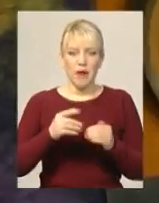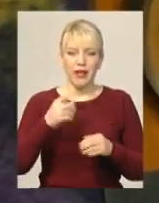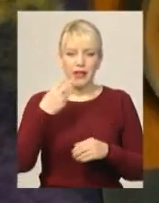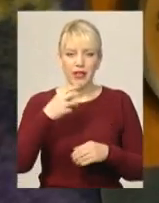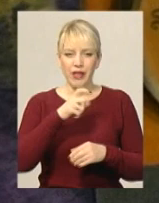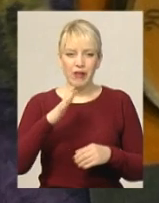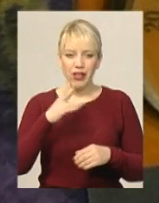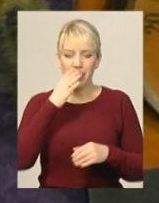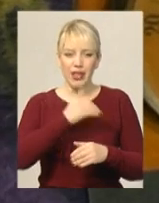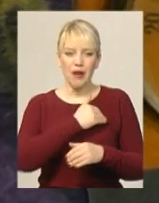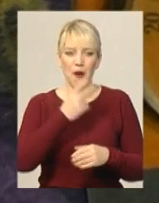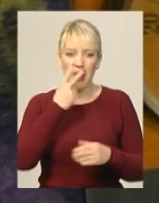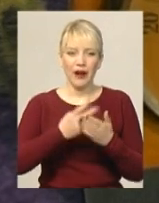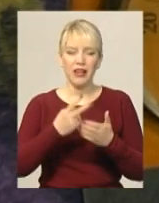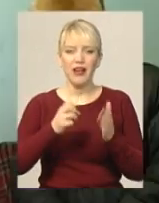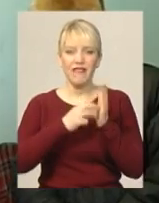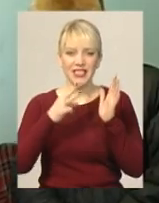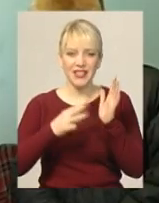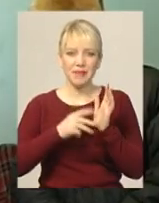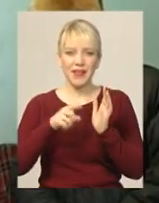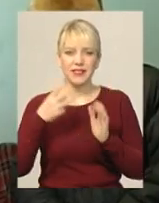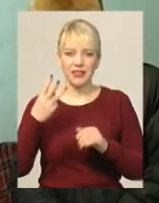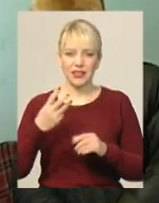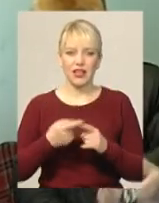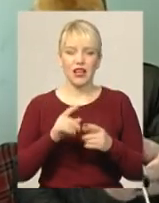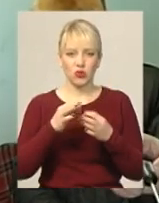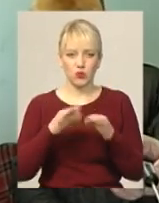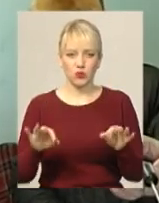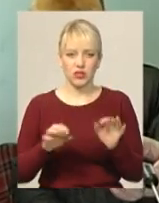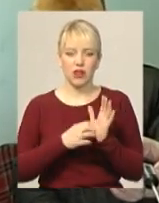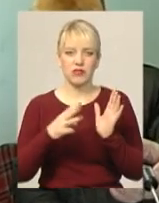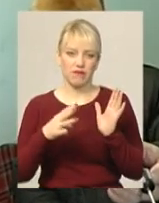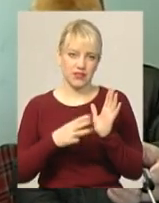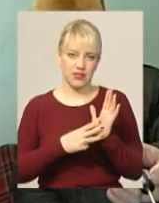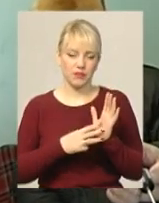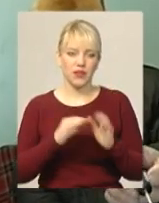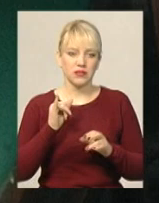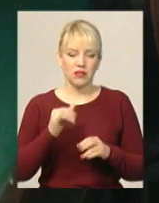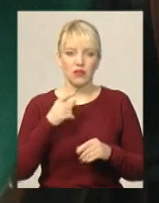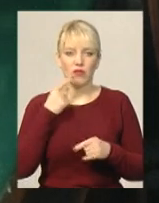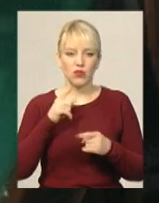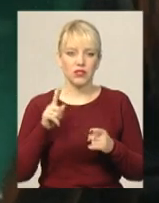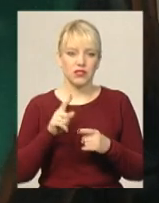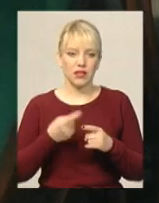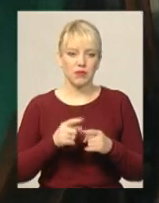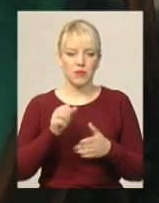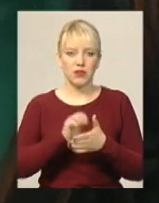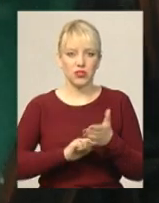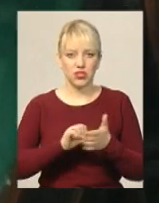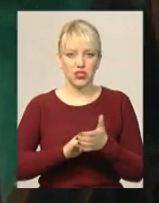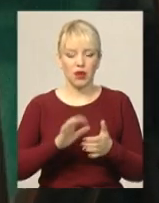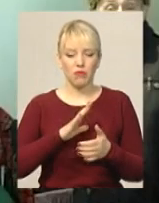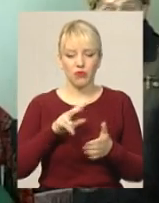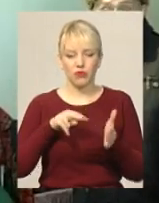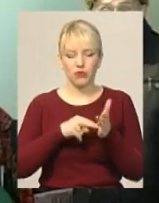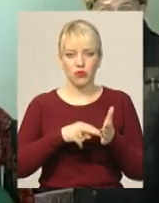і термометр показує 18,3 градуси, при допустимому мінімумі 18 Пенсіонер припускає, що це через калорифер, який